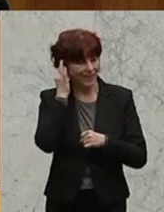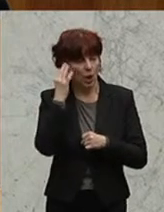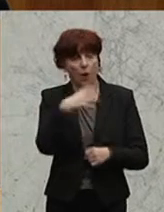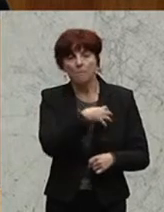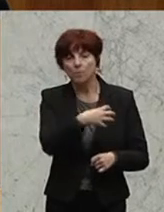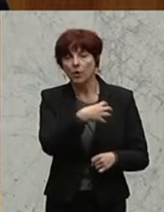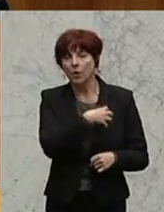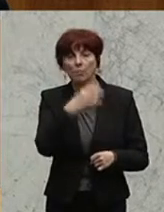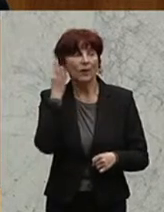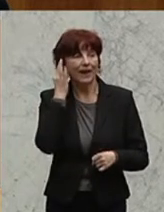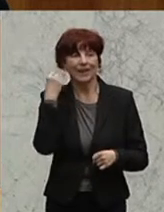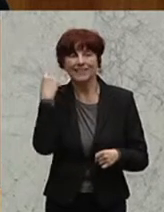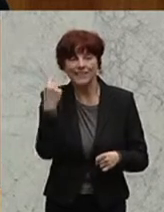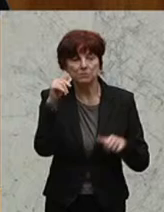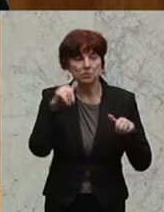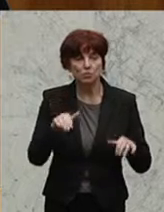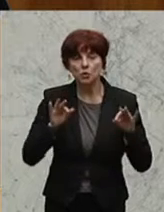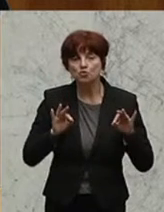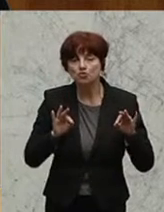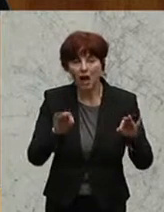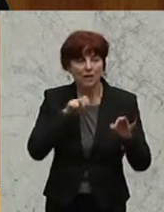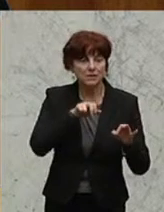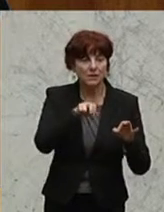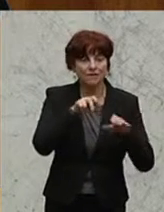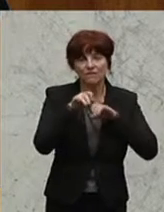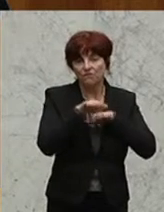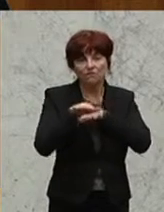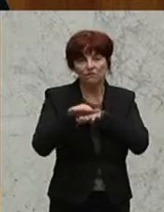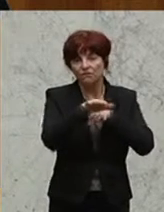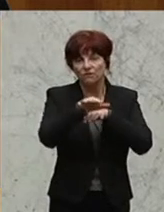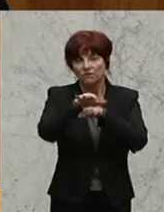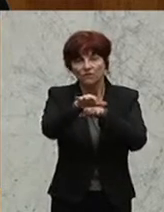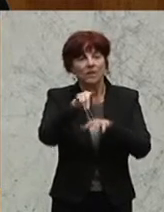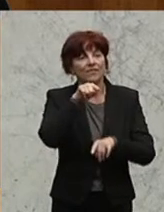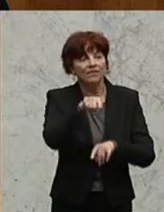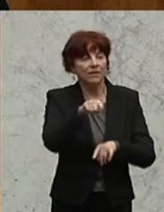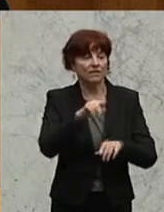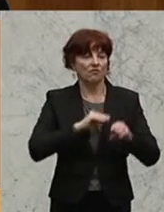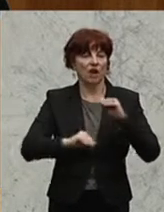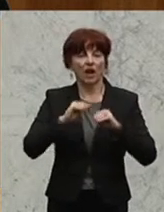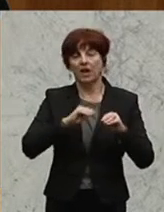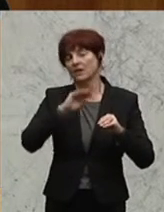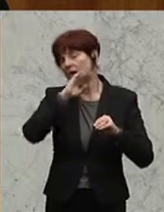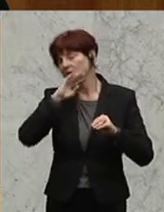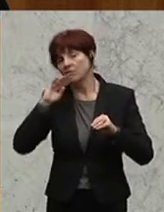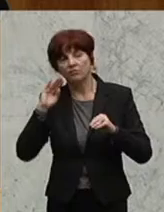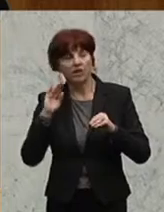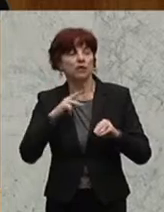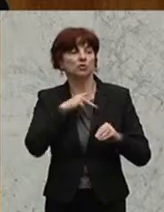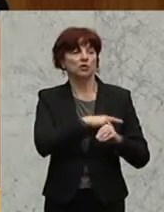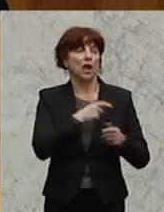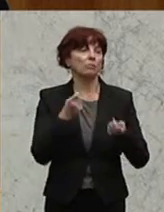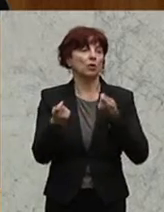überhaupt auf die Straße gehen für einen Verein, der ja enorm viel sozialpolitische und hervorragende Arbeit